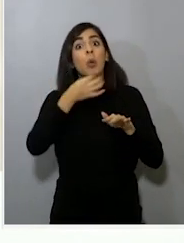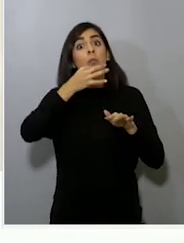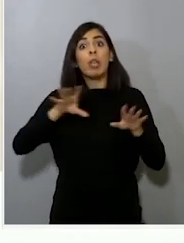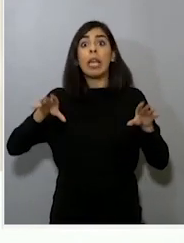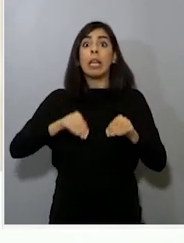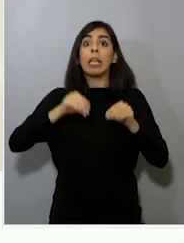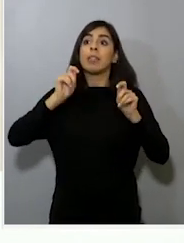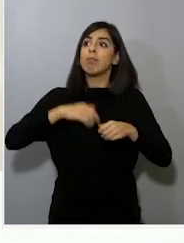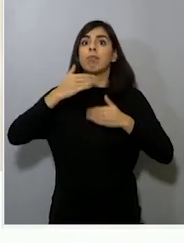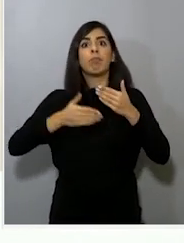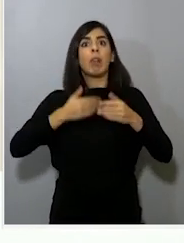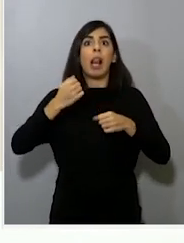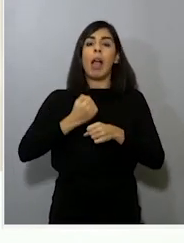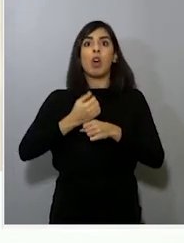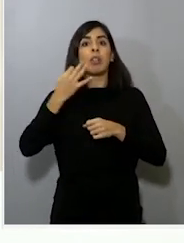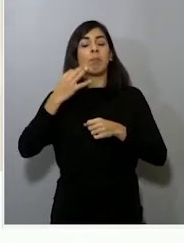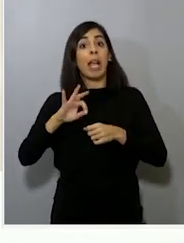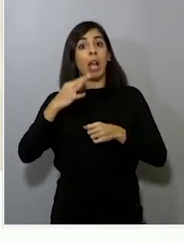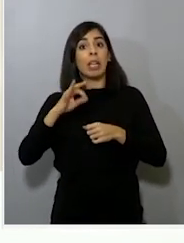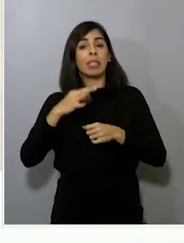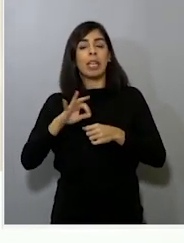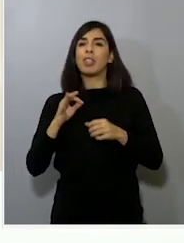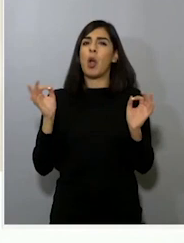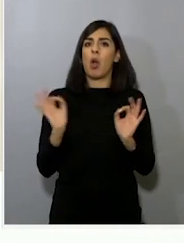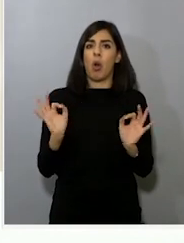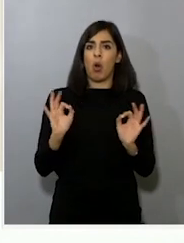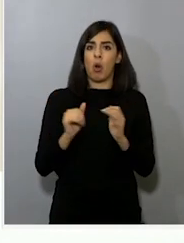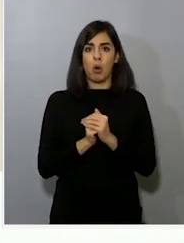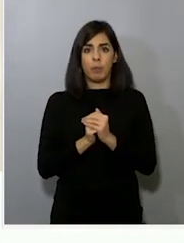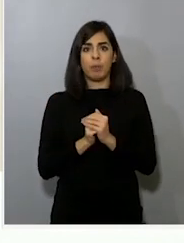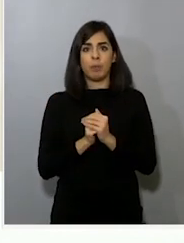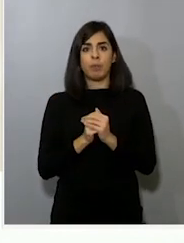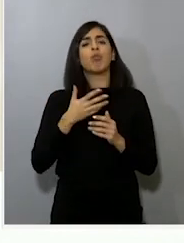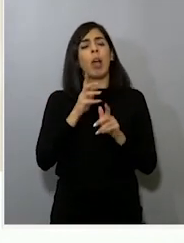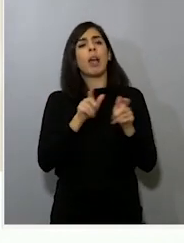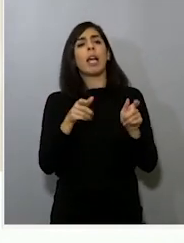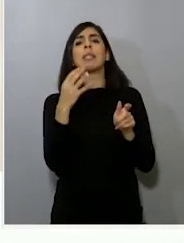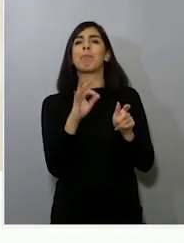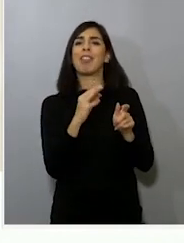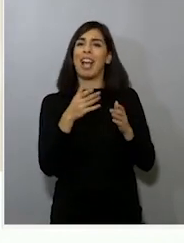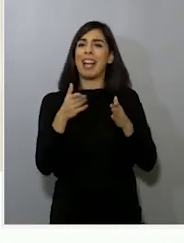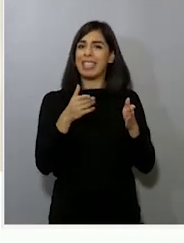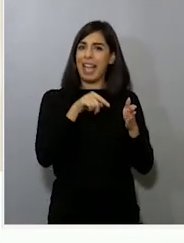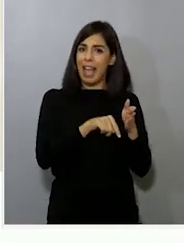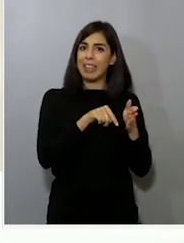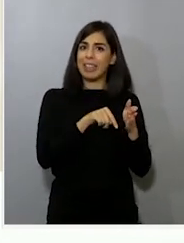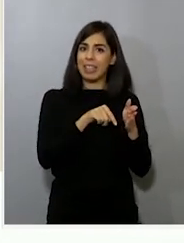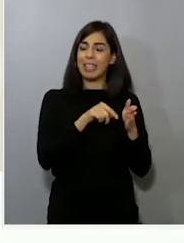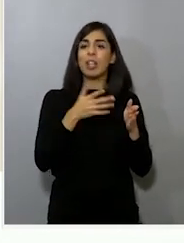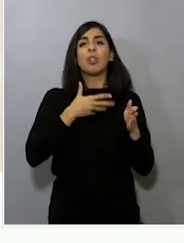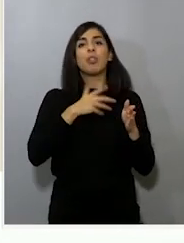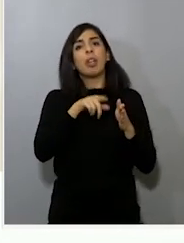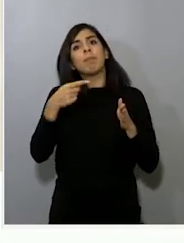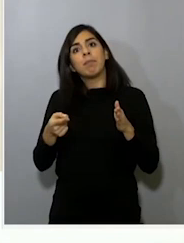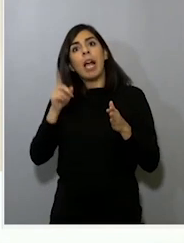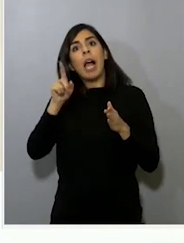attività di specializzazione, ci sono gli specializzandi e ci sono dei medici